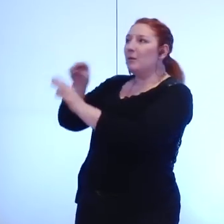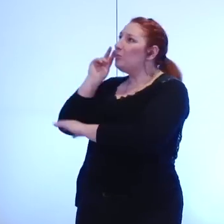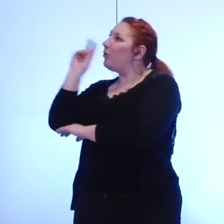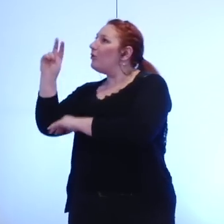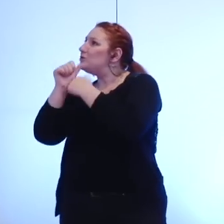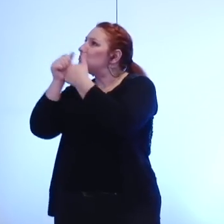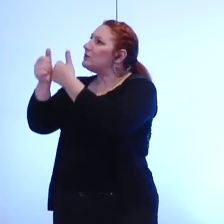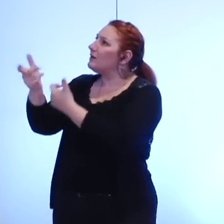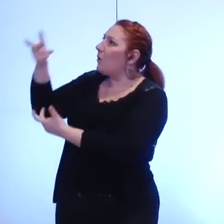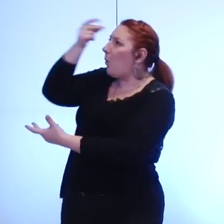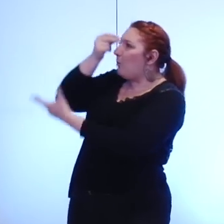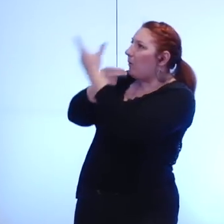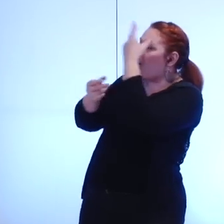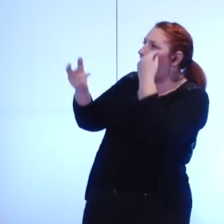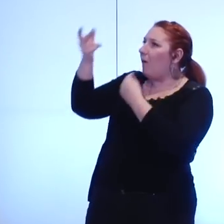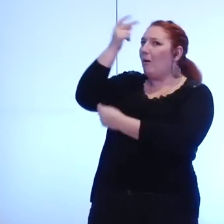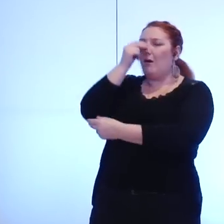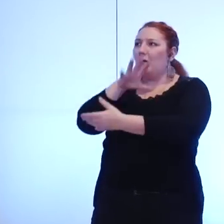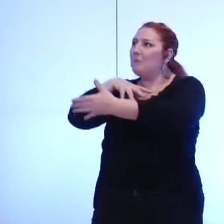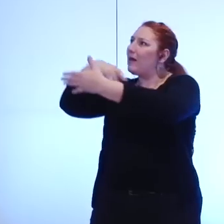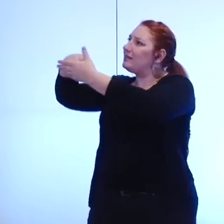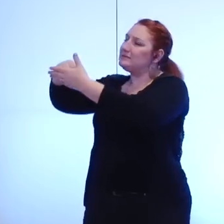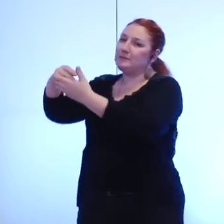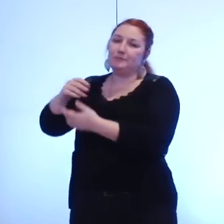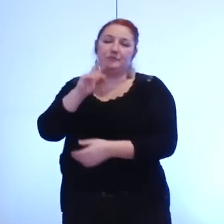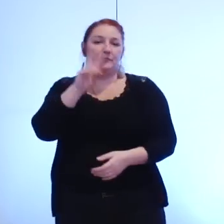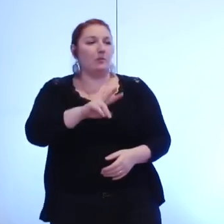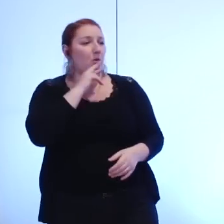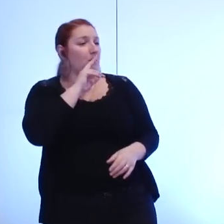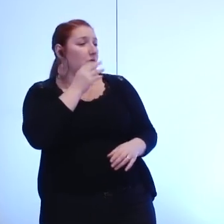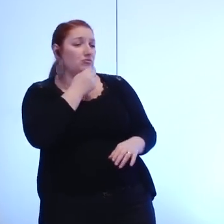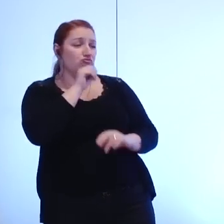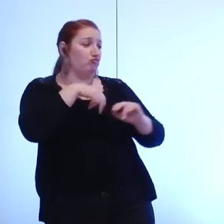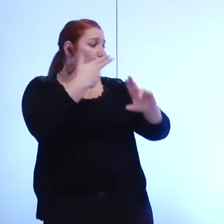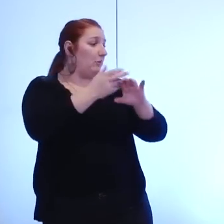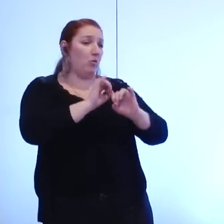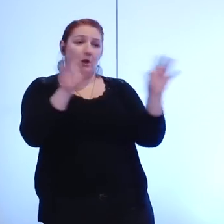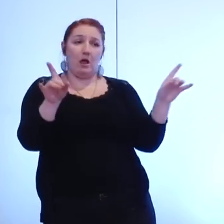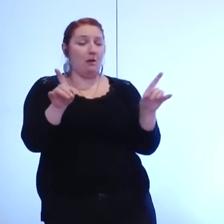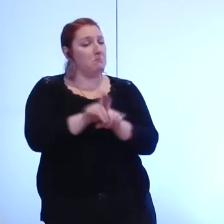la future métropole alors moi je le dis clairement comme jérôme saffard cette